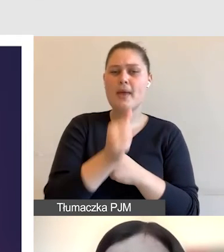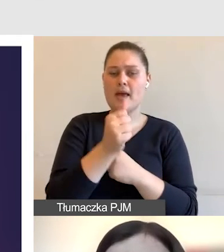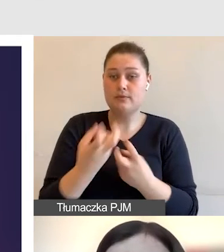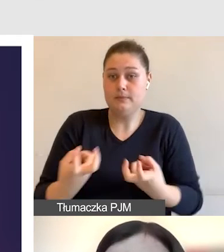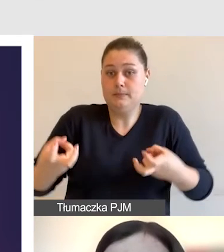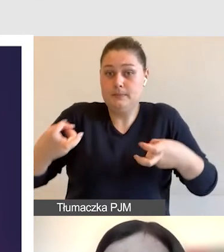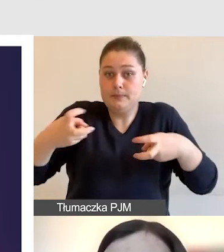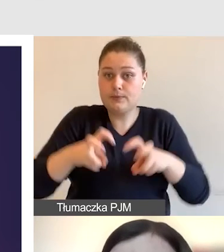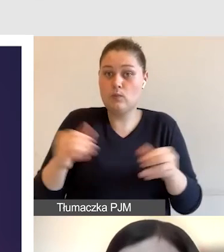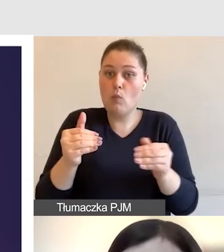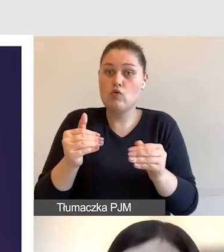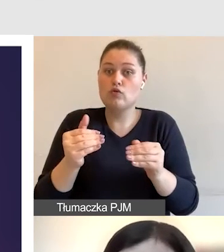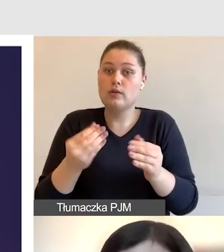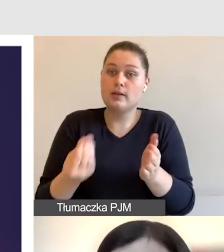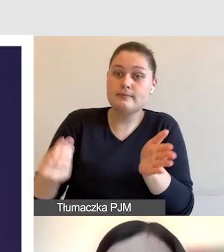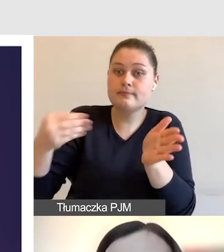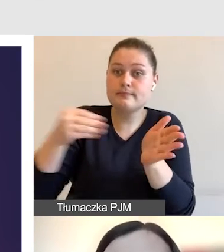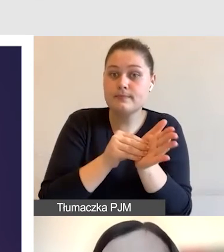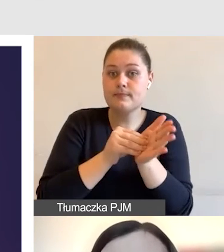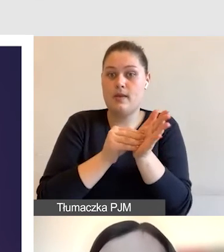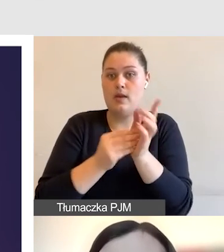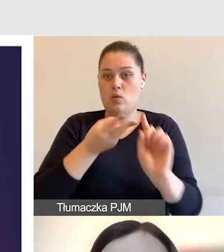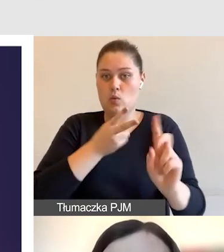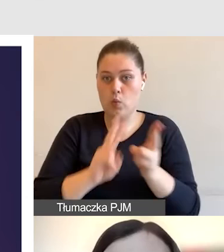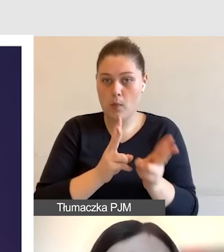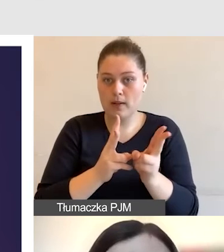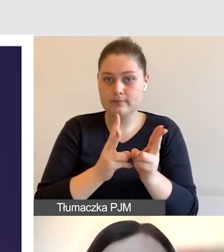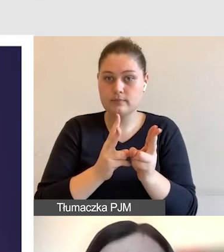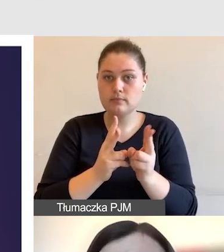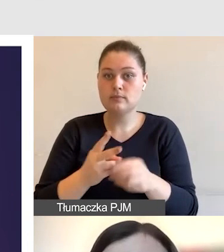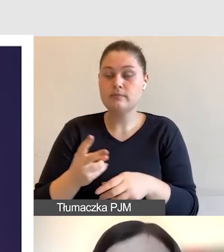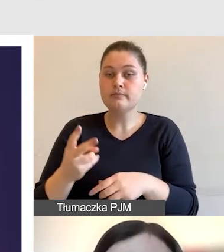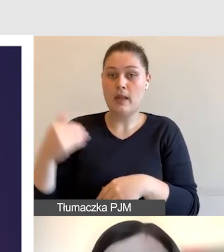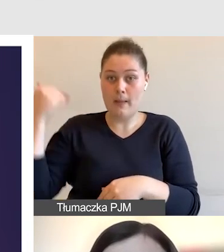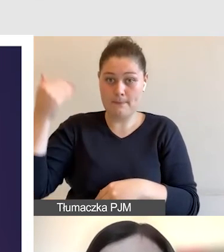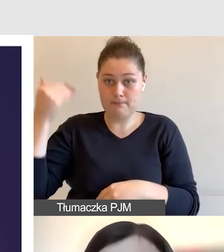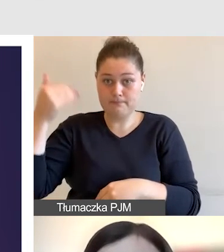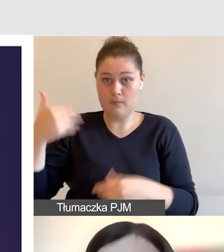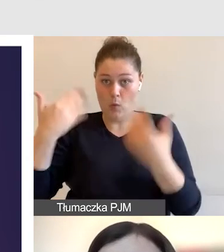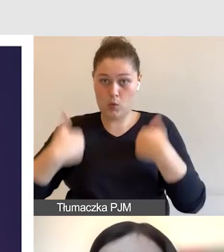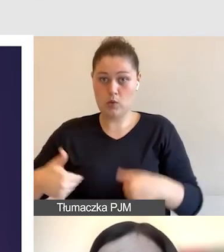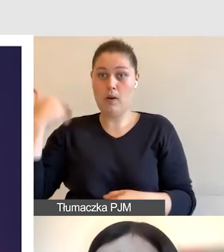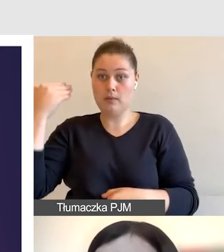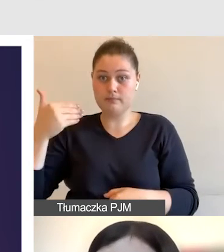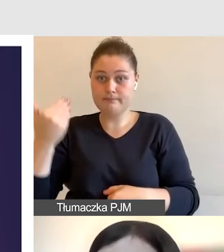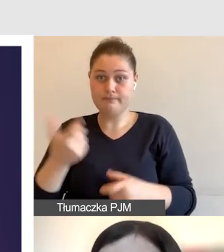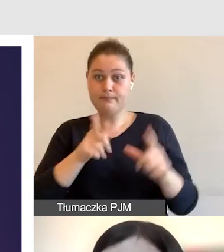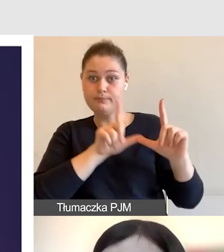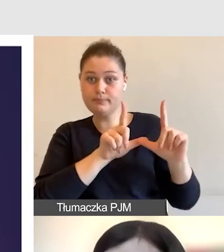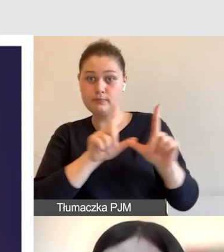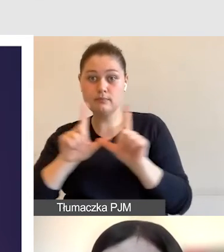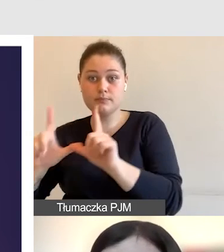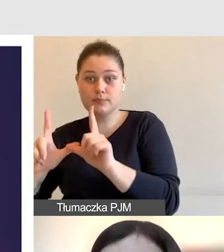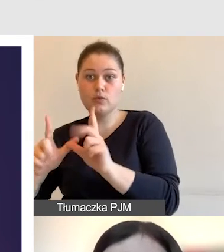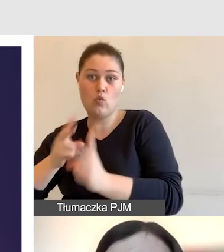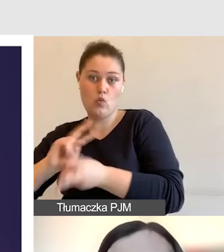tłumacza języka migowego obok prelegenta. Wyzwaniem były rozmiar, stałe miejsce i to, aby nam nie